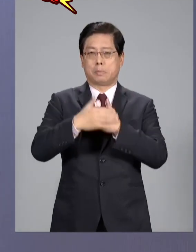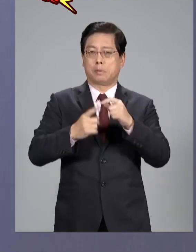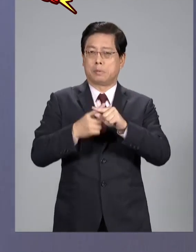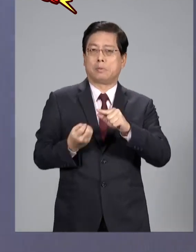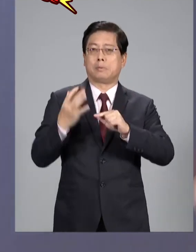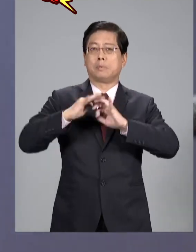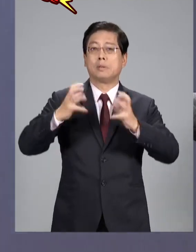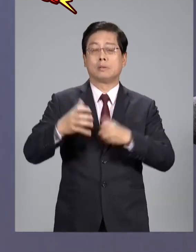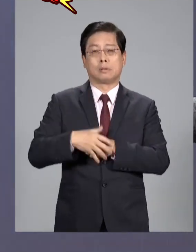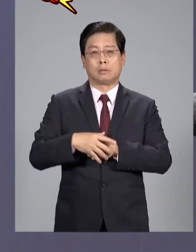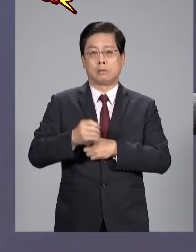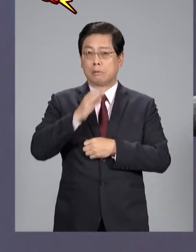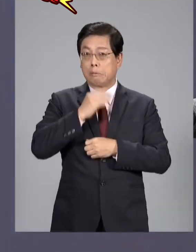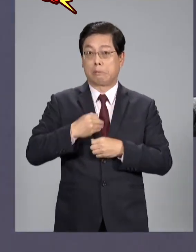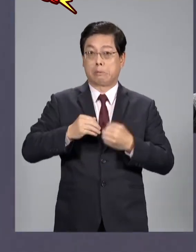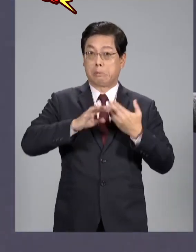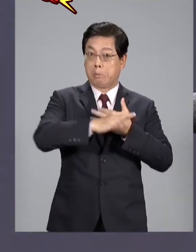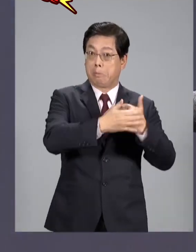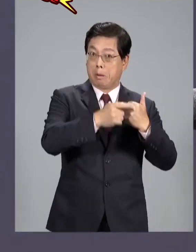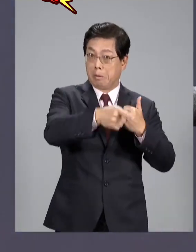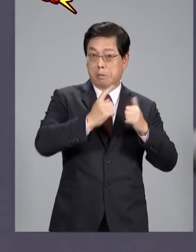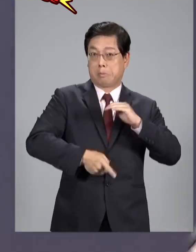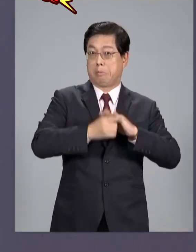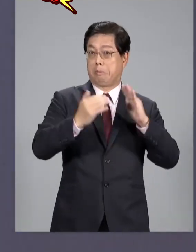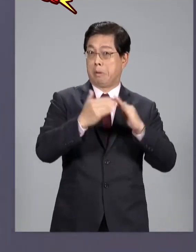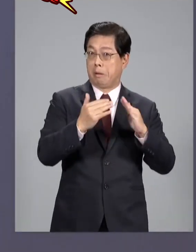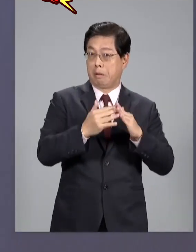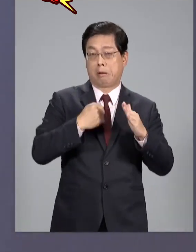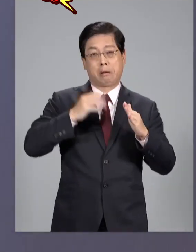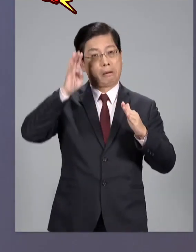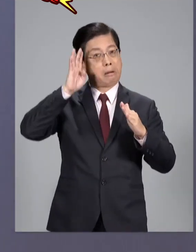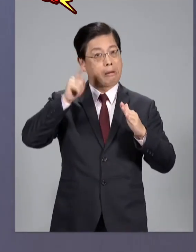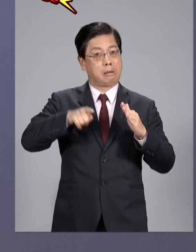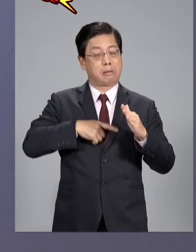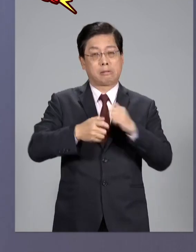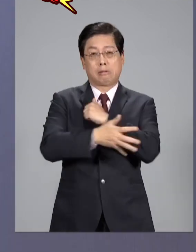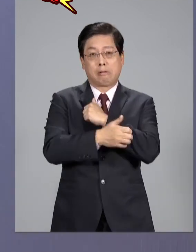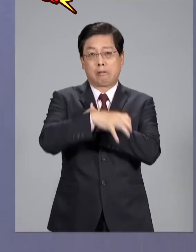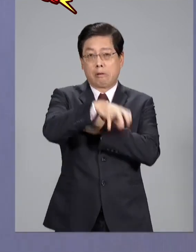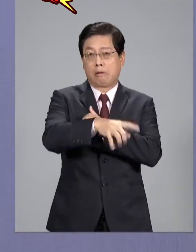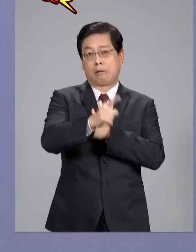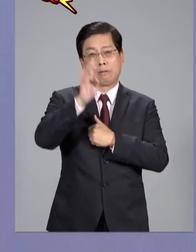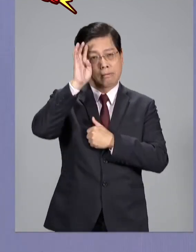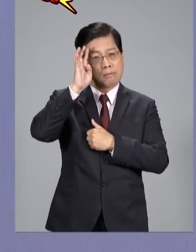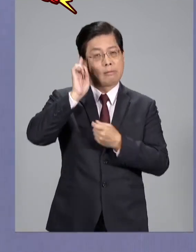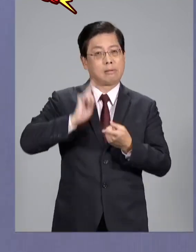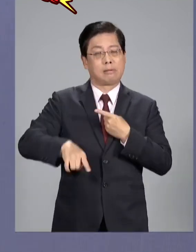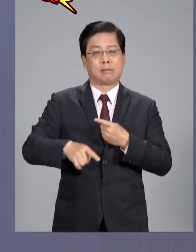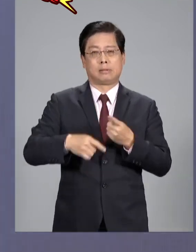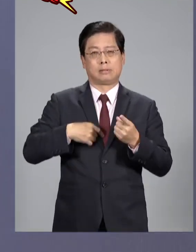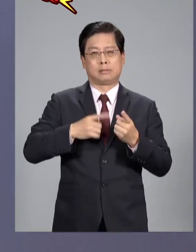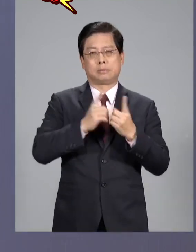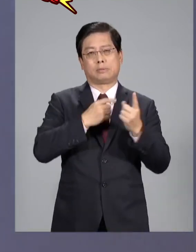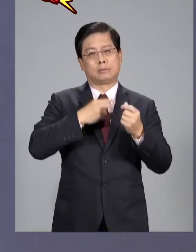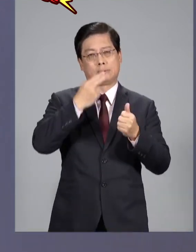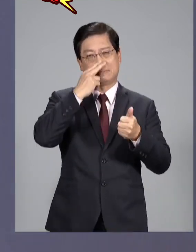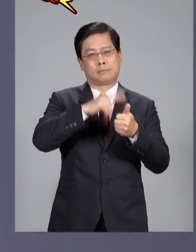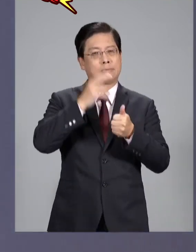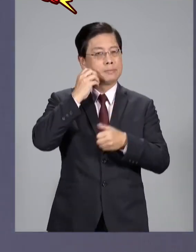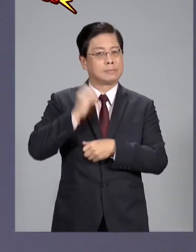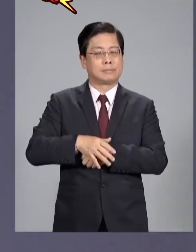衛中華民國怎麼會跑到外里去保衛一個違建的這個公僚呢你們想想看不是很羞辱你們嗎